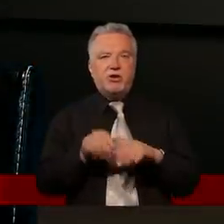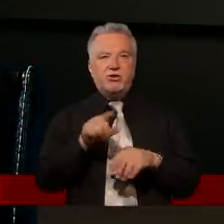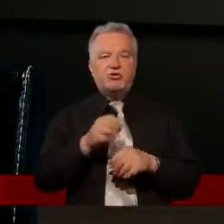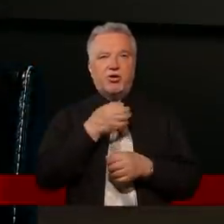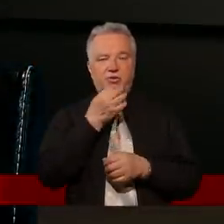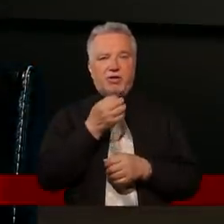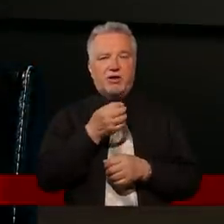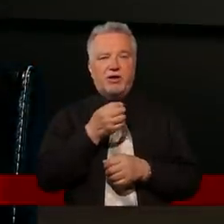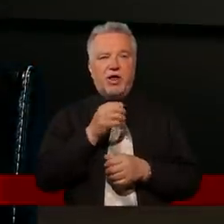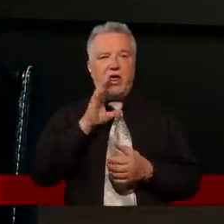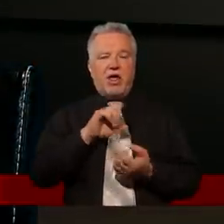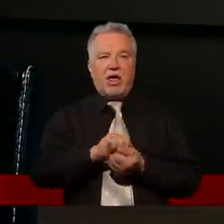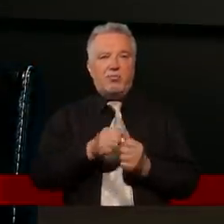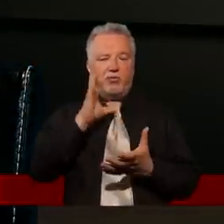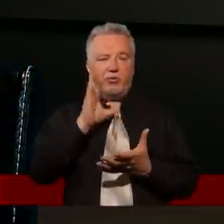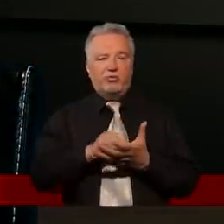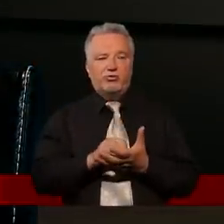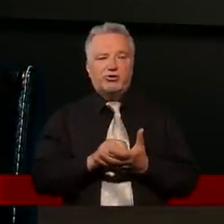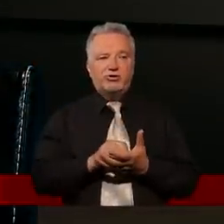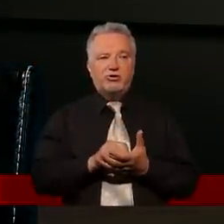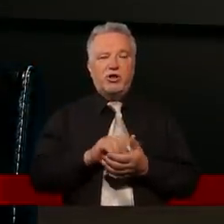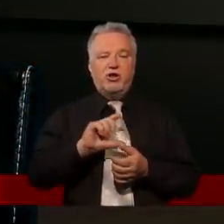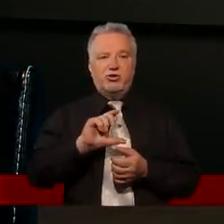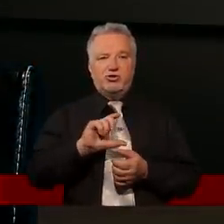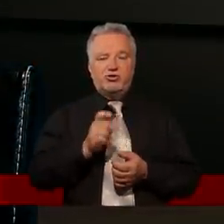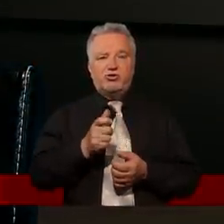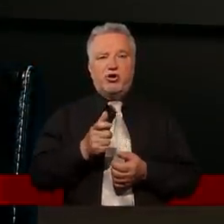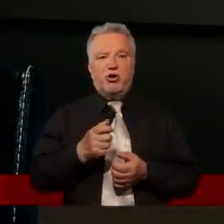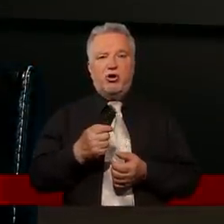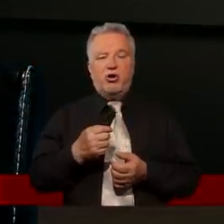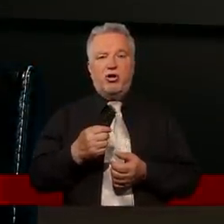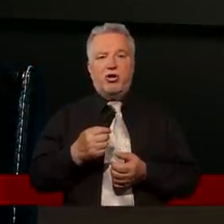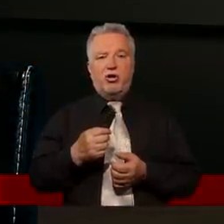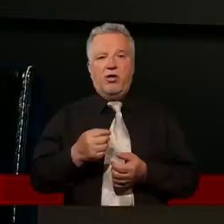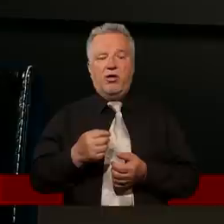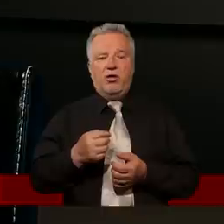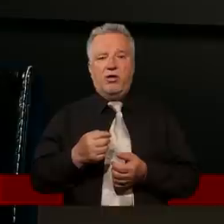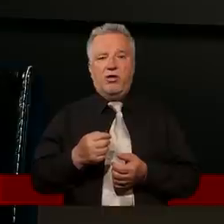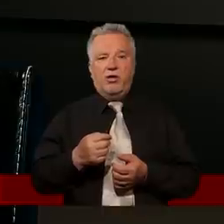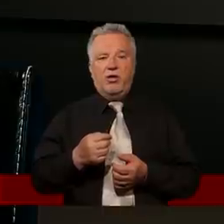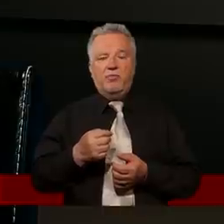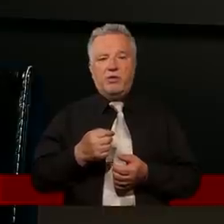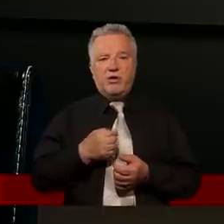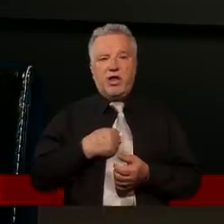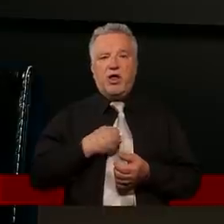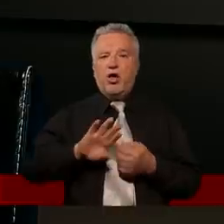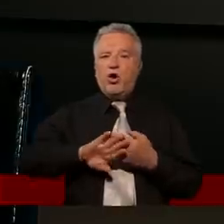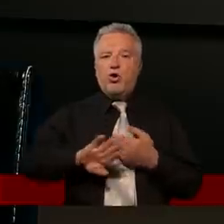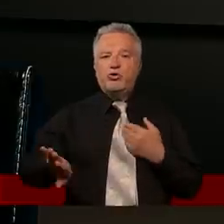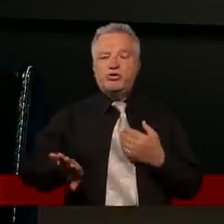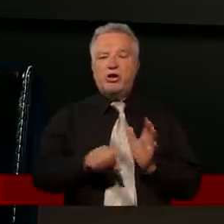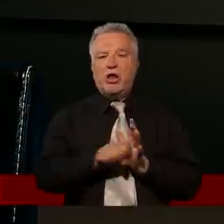czy w zasadzie powtórzyć za młodzieńcem, co mnie, Boże, od Ciebie najbardziej oddziela?